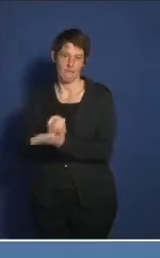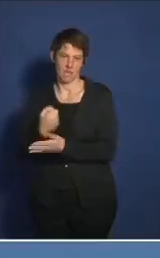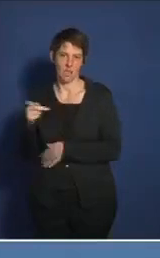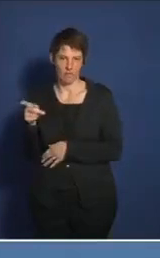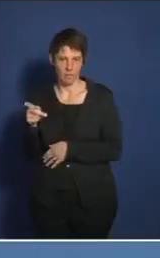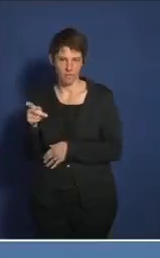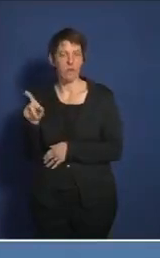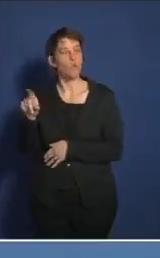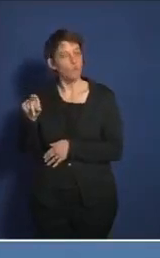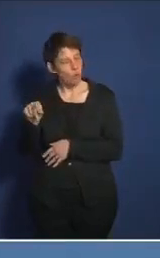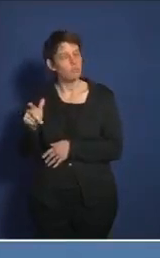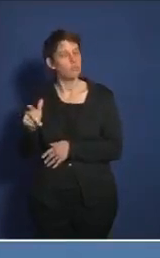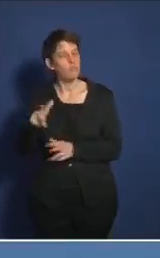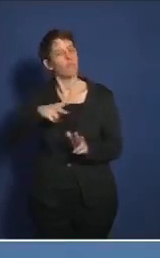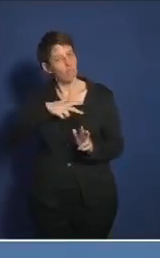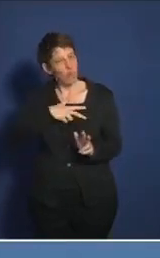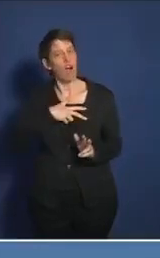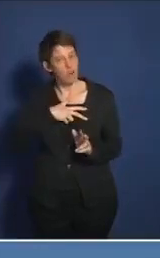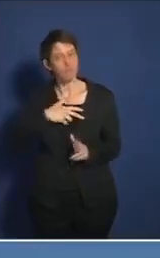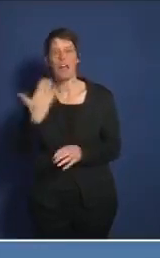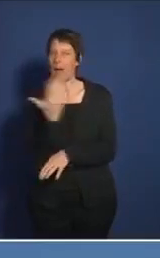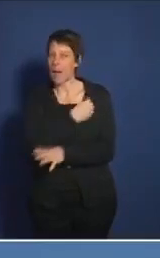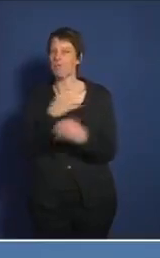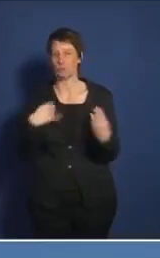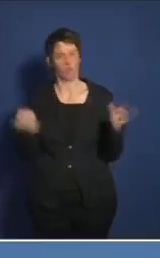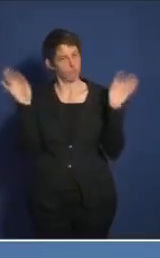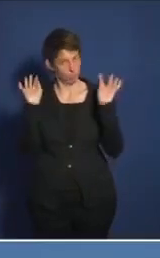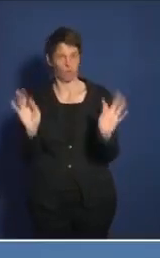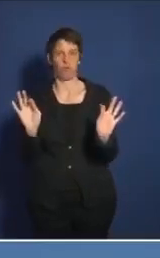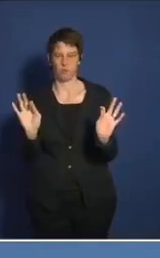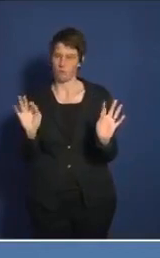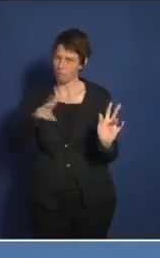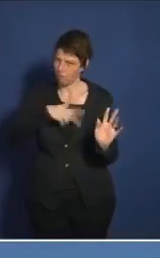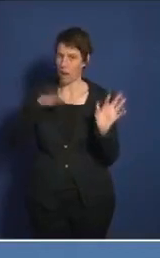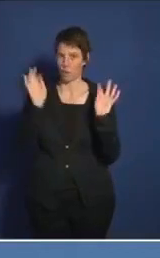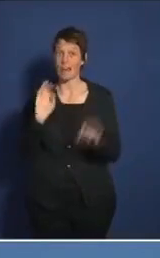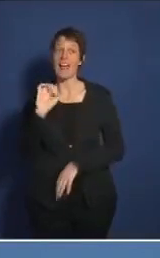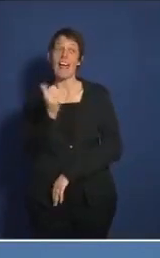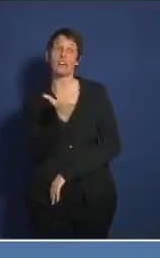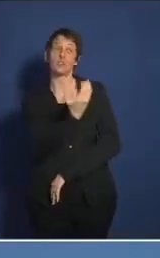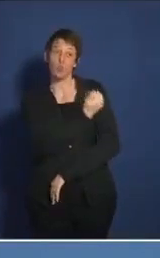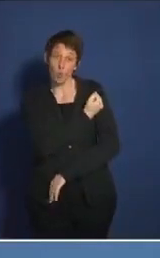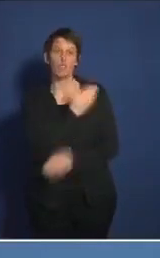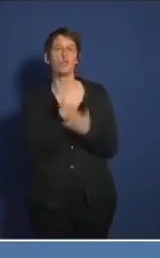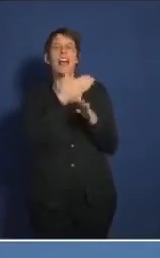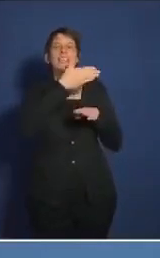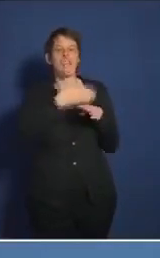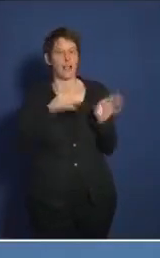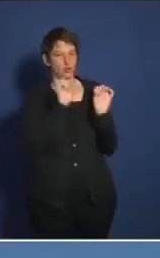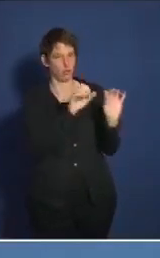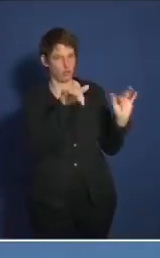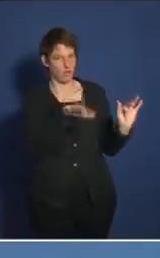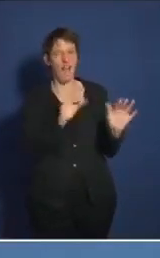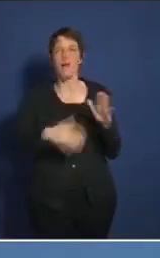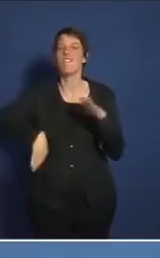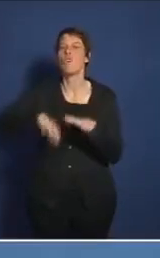Das heißt, wir haben es hier mit einem sehr guten Impfstoff zu tun, der übrigens auch nach der ersten Dosis schon partiellen Schutz erlaubt, aber der